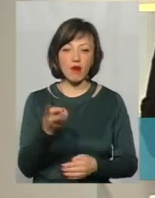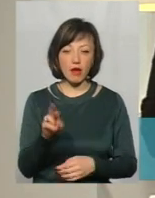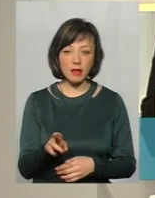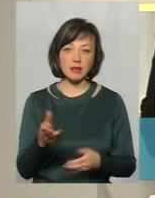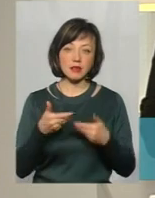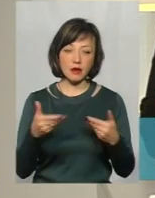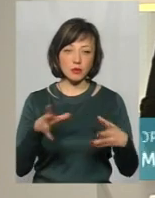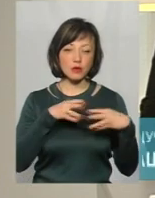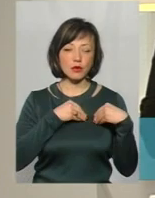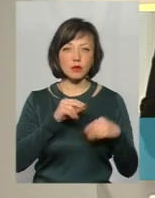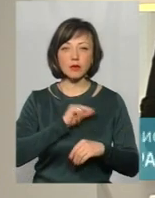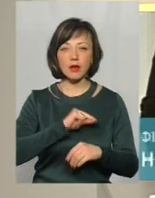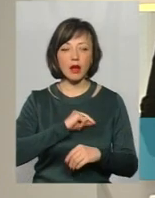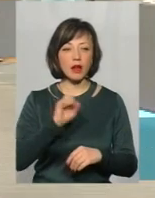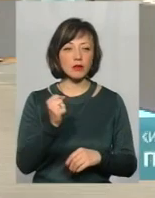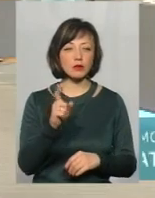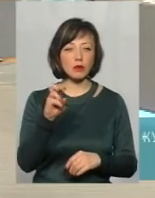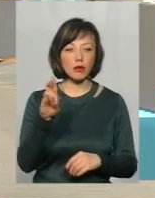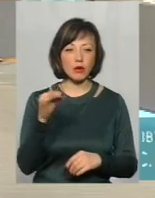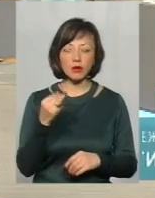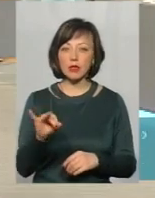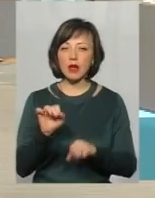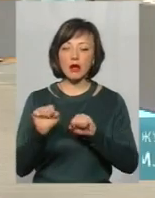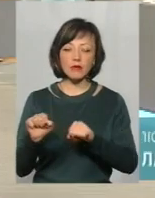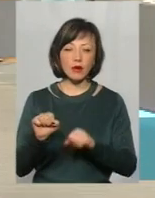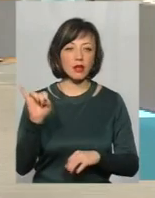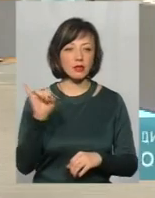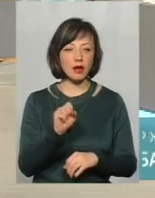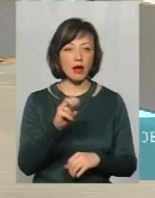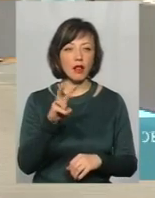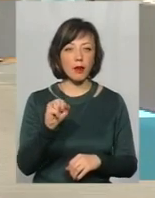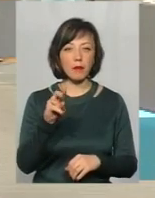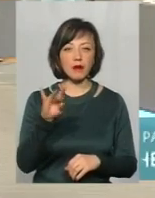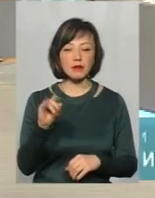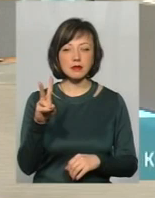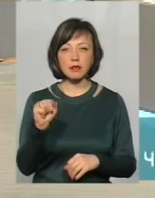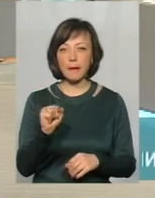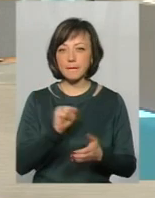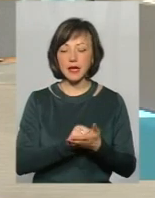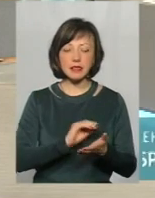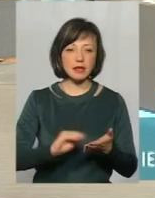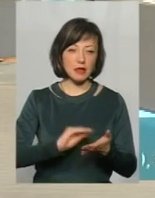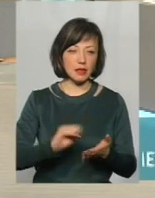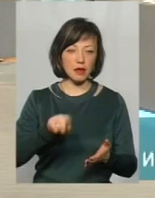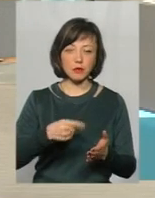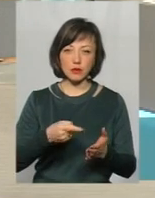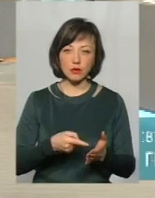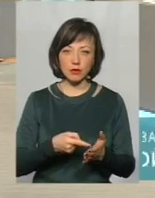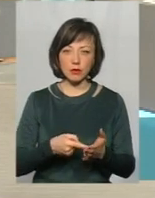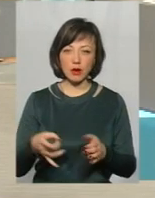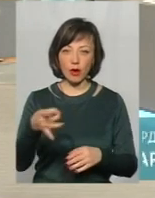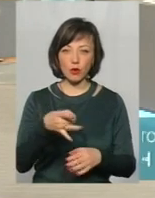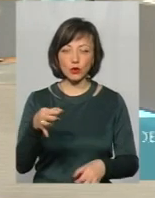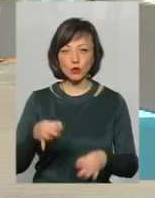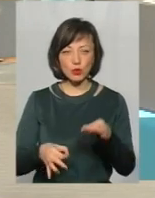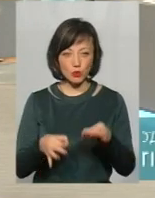І з нами сьогодні у студії був Антон Заболотний, адвокат, та Алла Плінська, прес-секретар Хмельницького міськрайонного